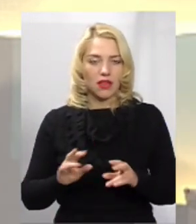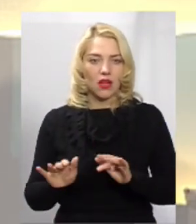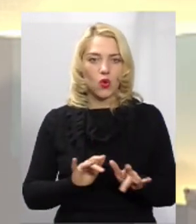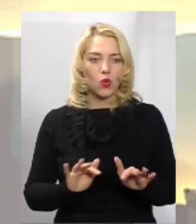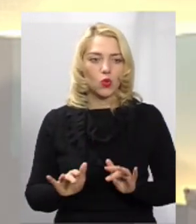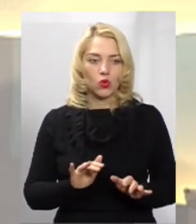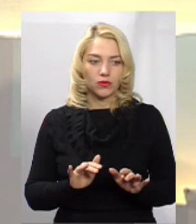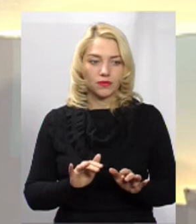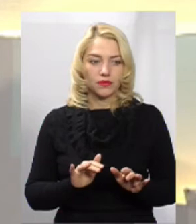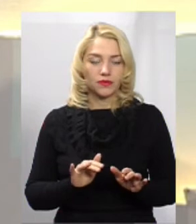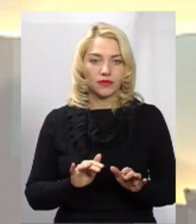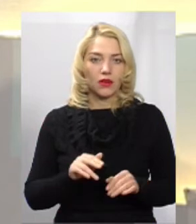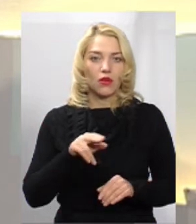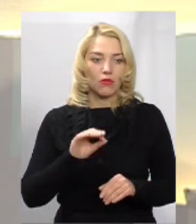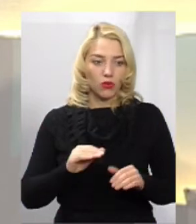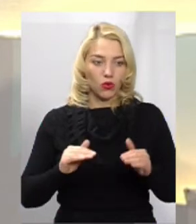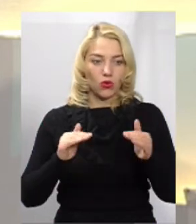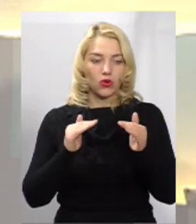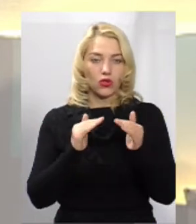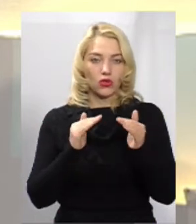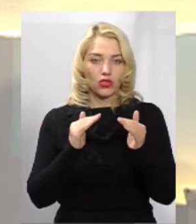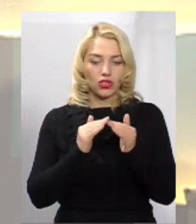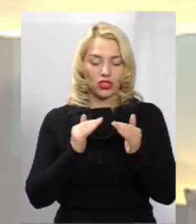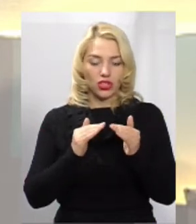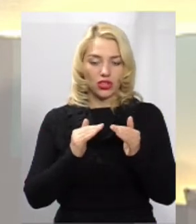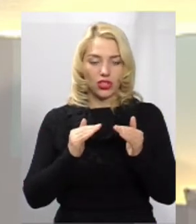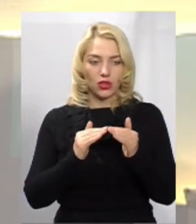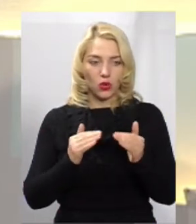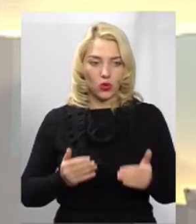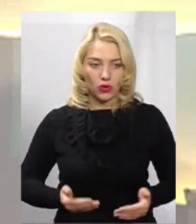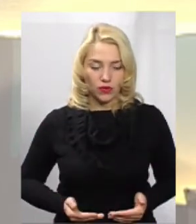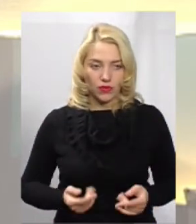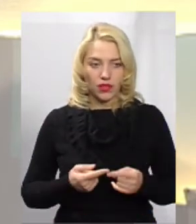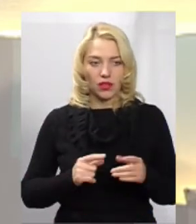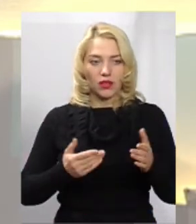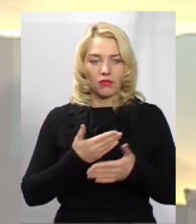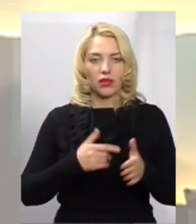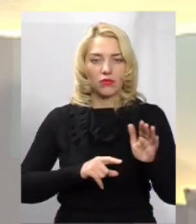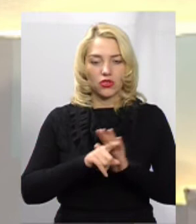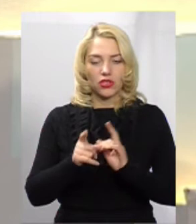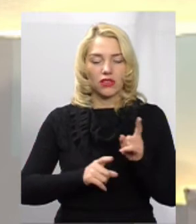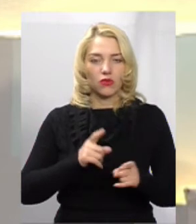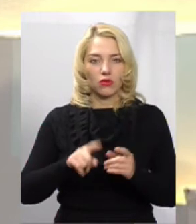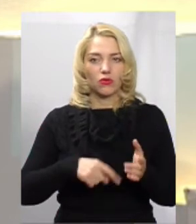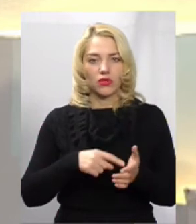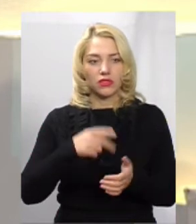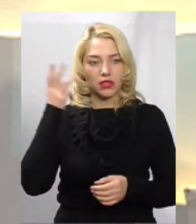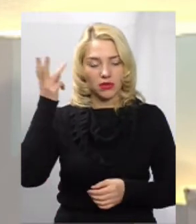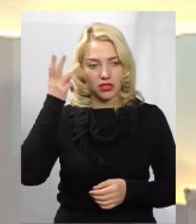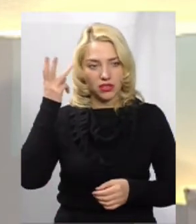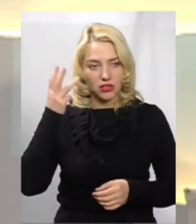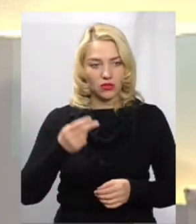По житлу ми з 2017 року почали реформу в місті Хмельницькому.